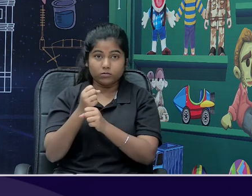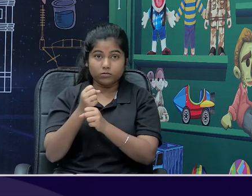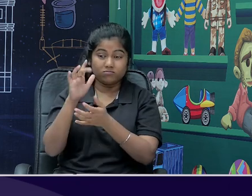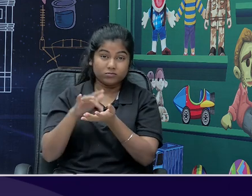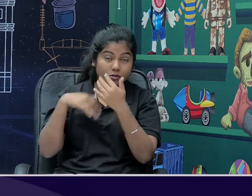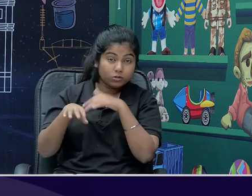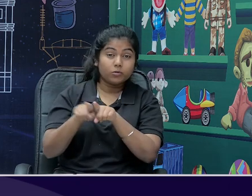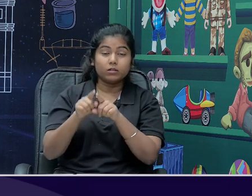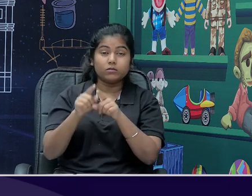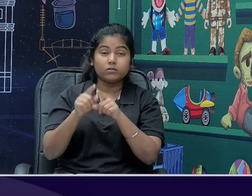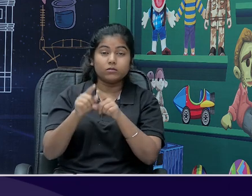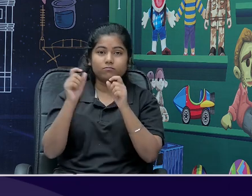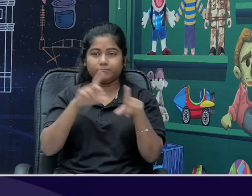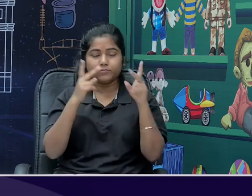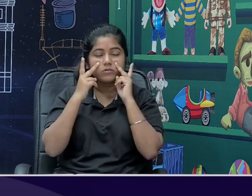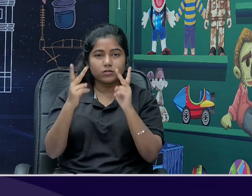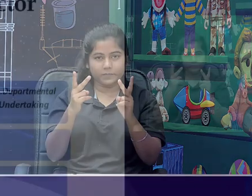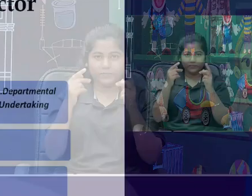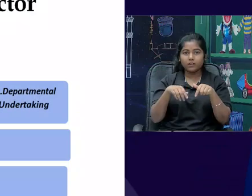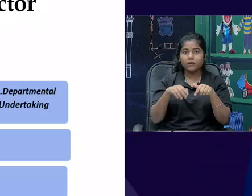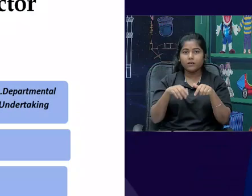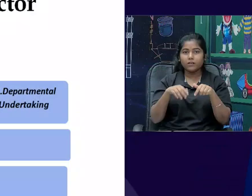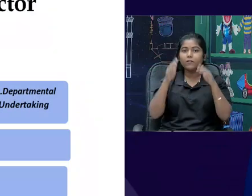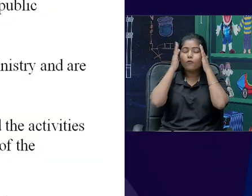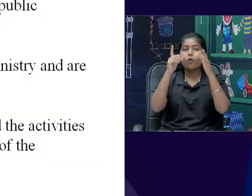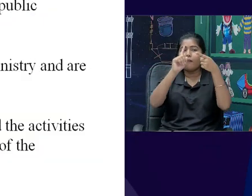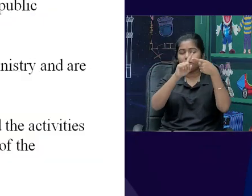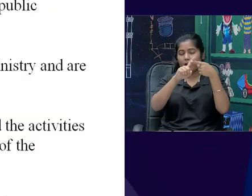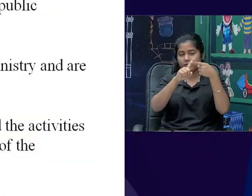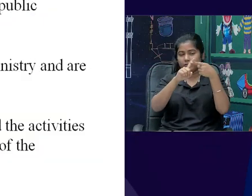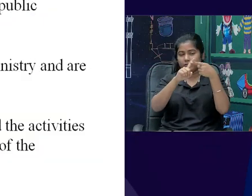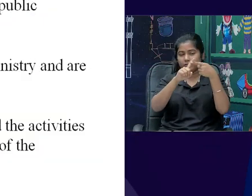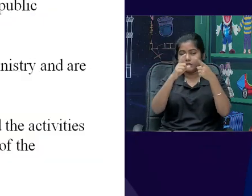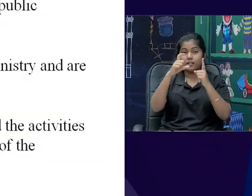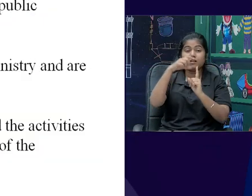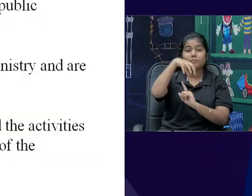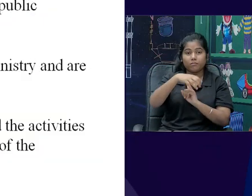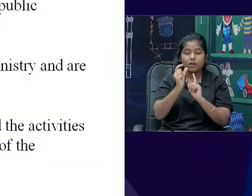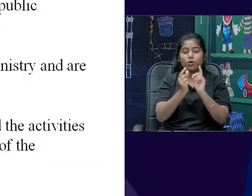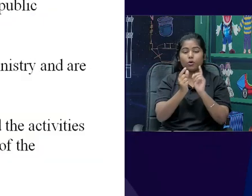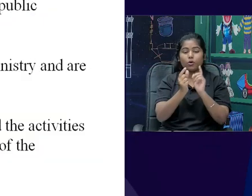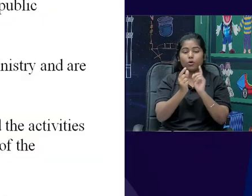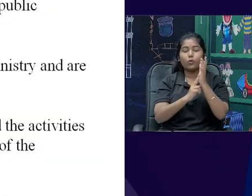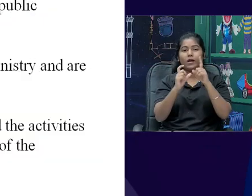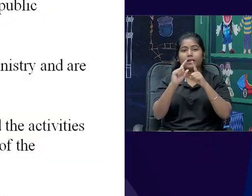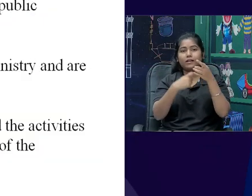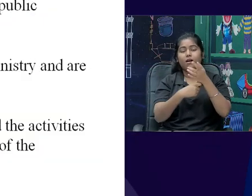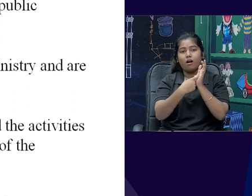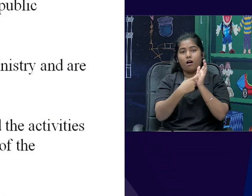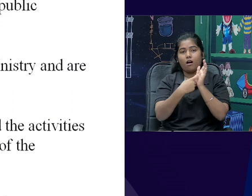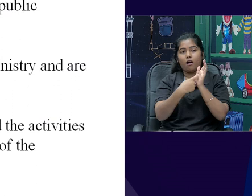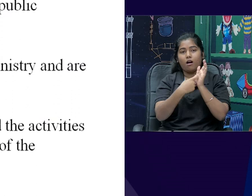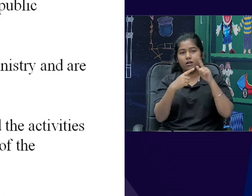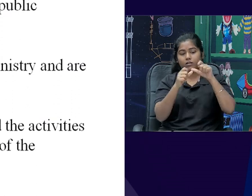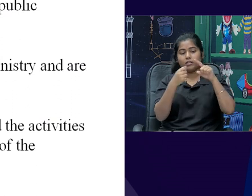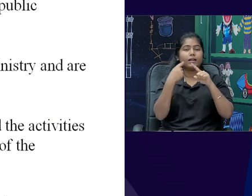screen पर, की हमने focus किया है, first वाले पर, departmental undertaking. यह सबसे पुराना, और